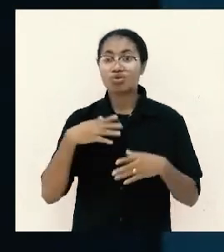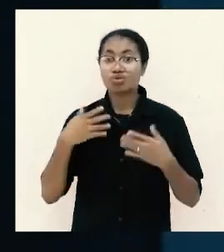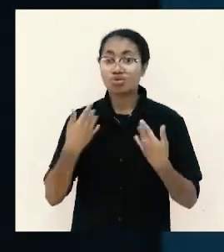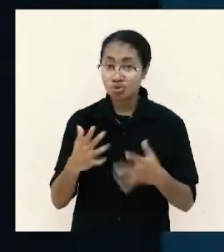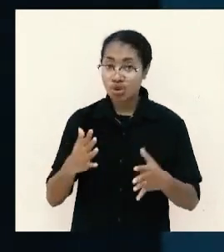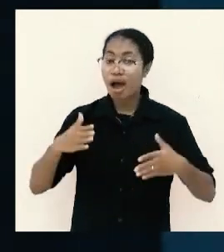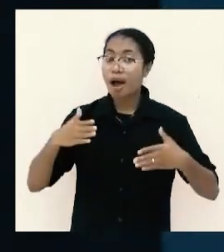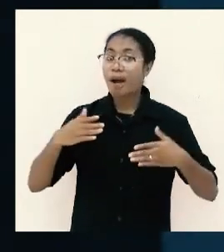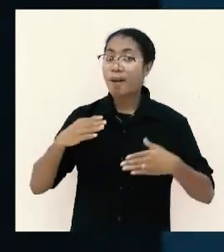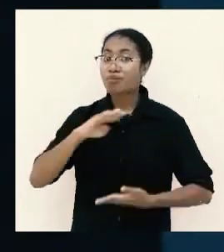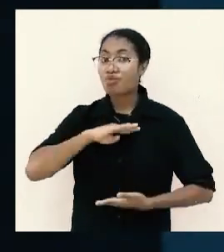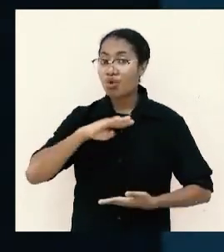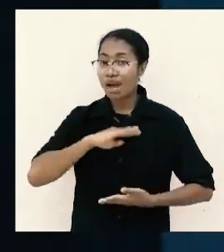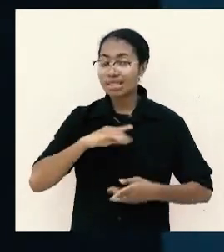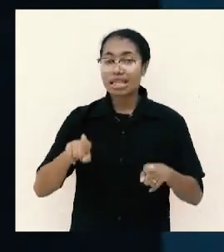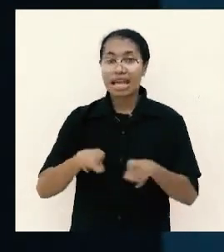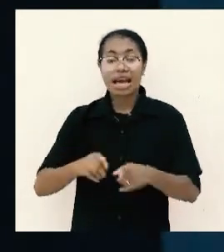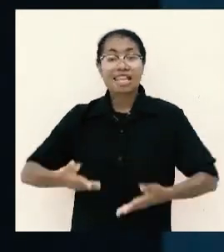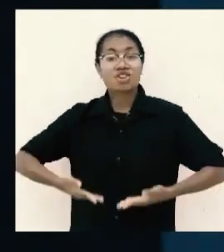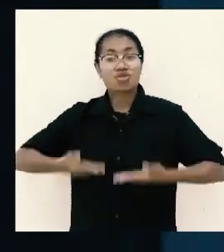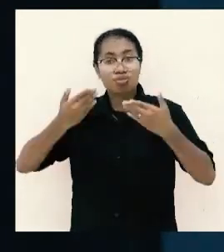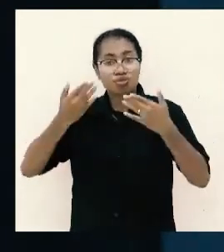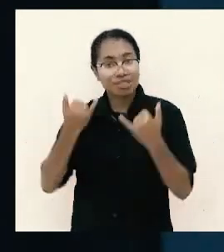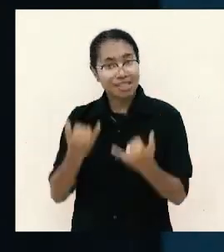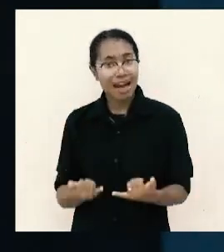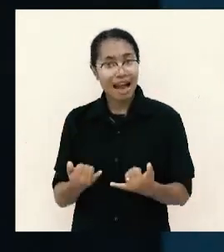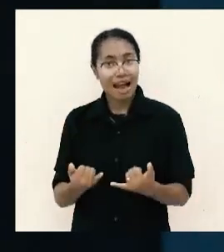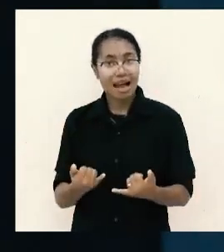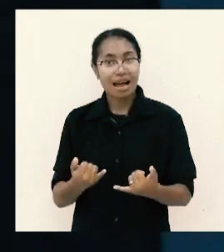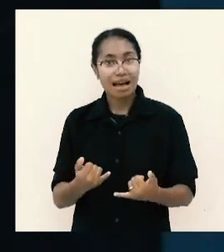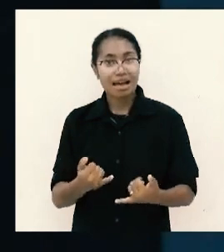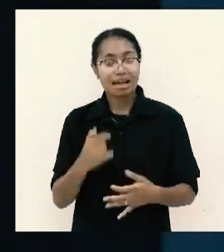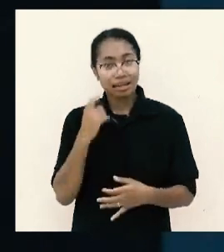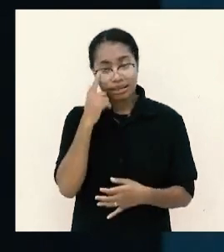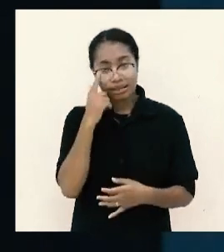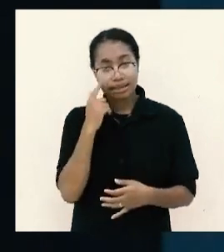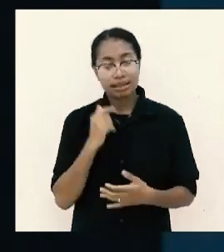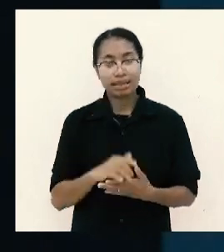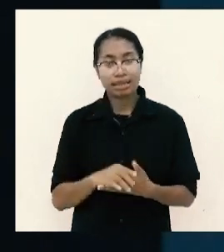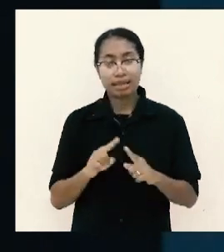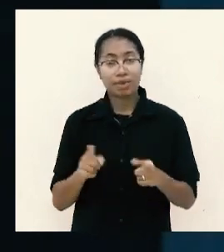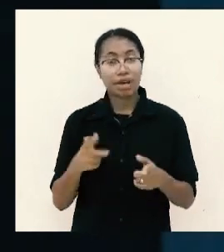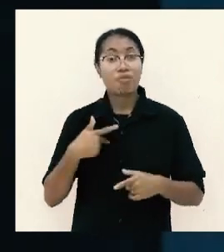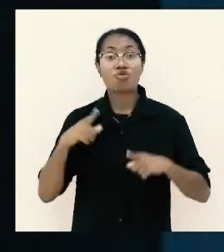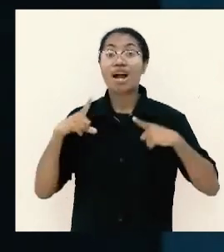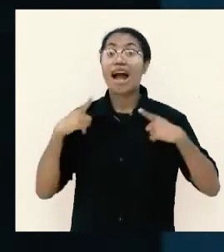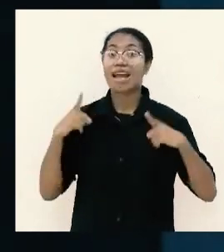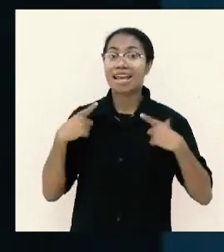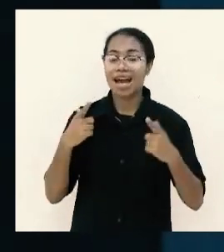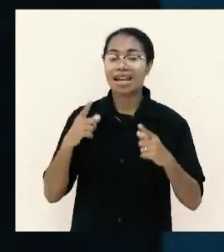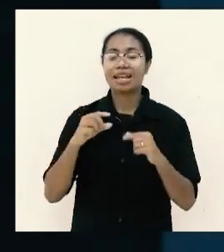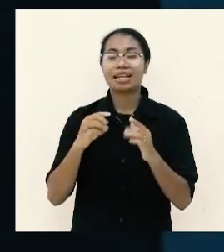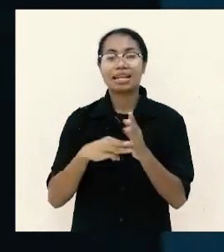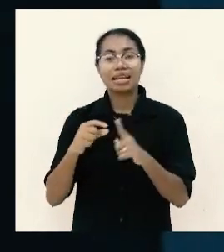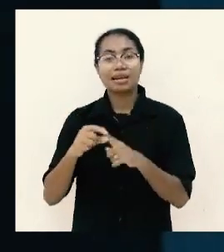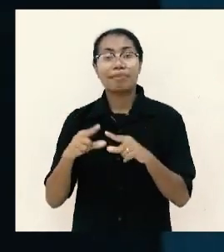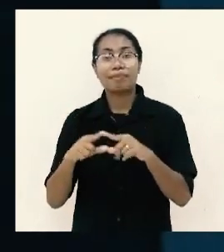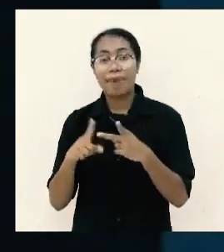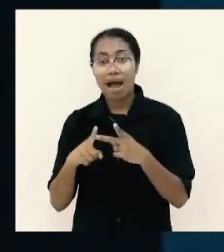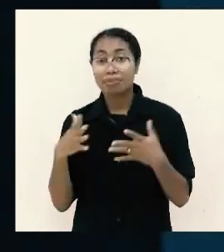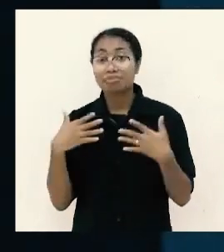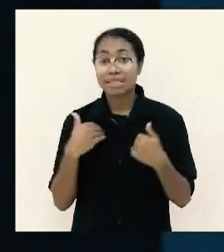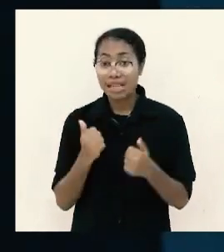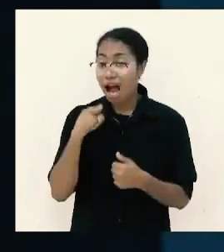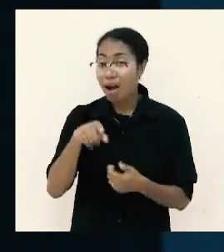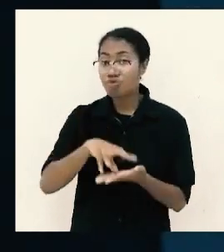dengan hidupku sekarang tapi kalau kamu kaya dan kelimpahan maukah kamu